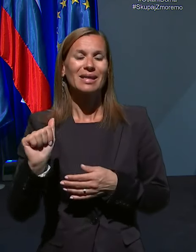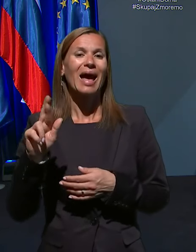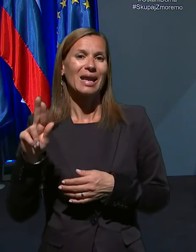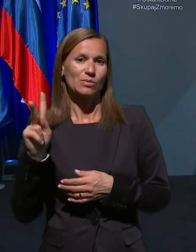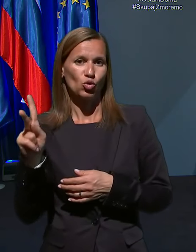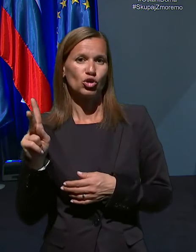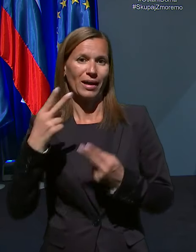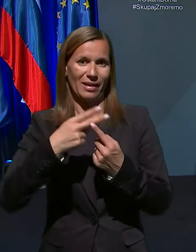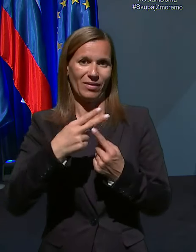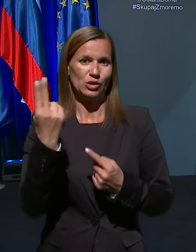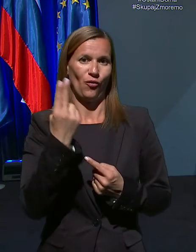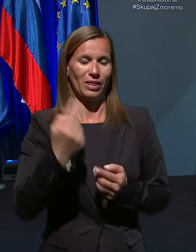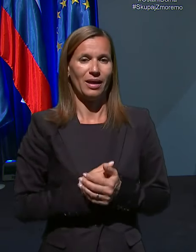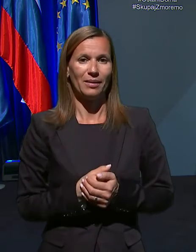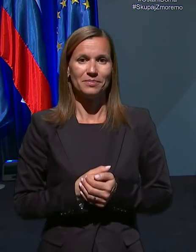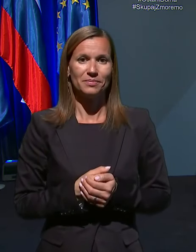Slovenija.